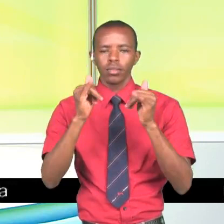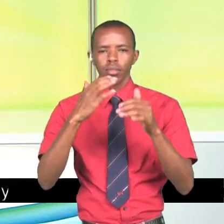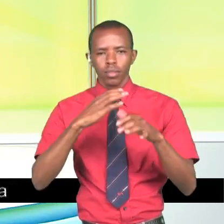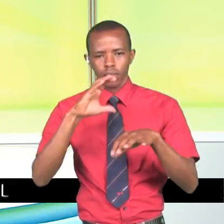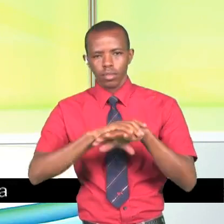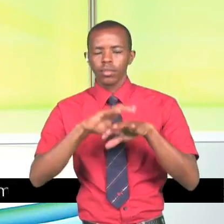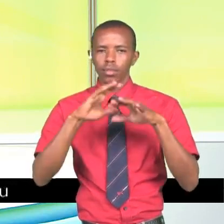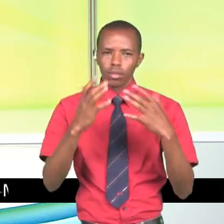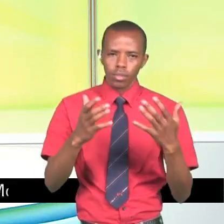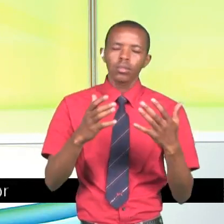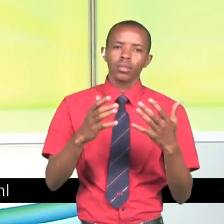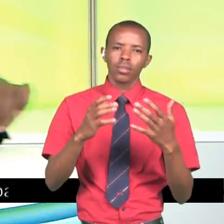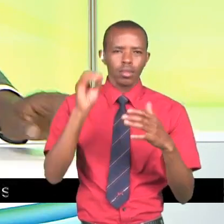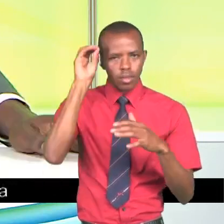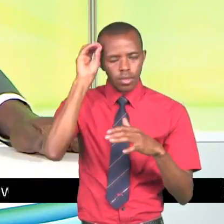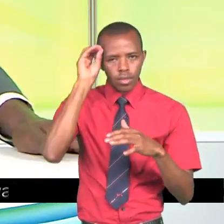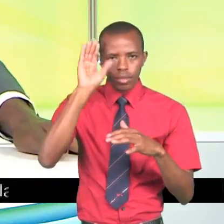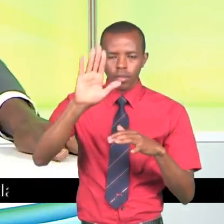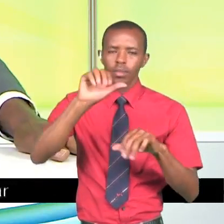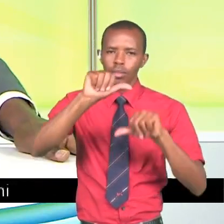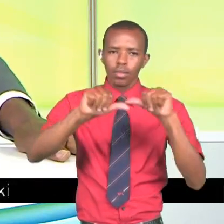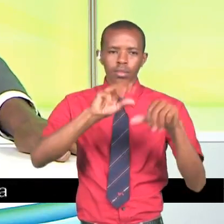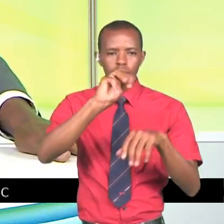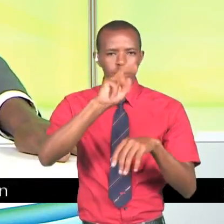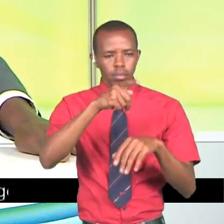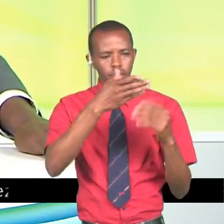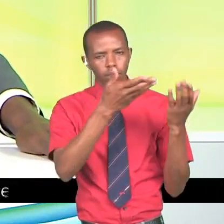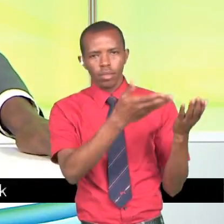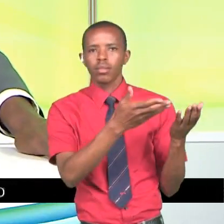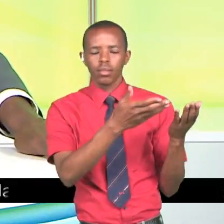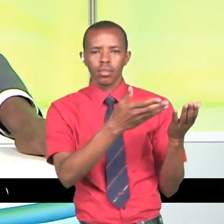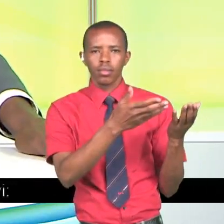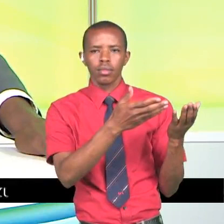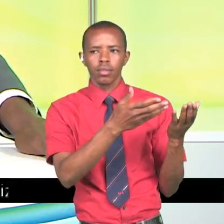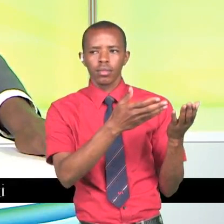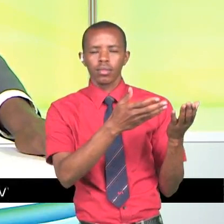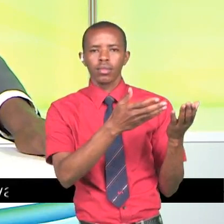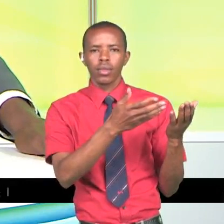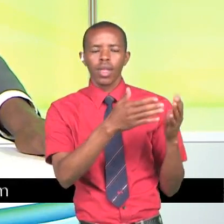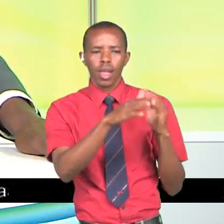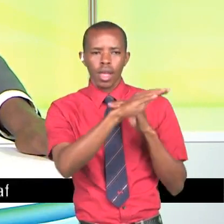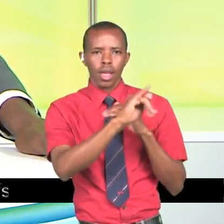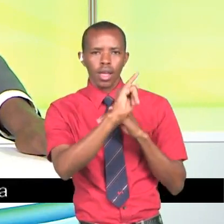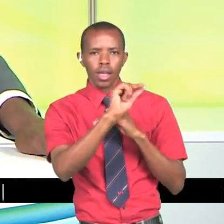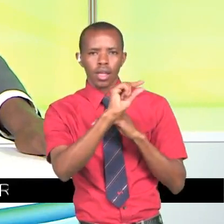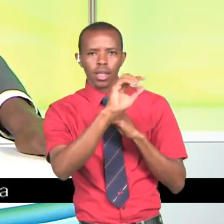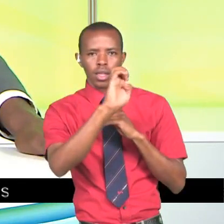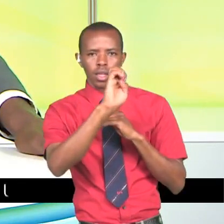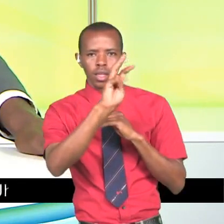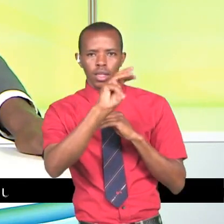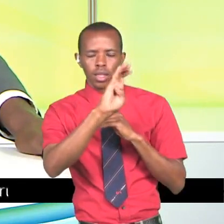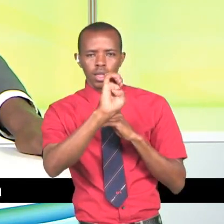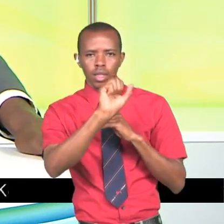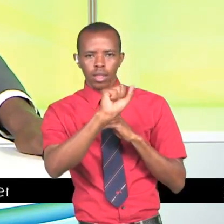switcha dhuhuri na vile vile unose migani kusiana na mweshi miwa mbaya kustudio ni kwa sasa mbunge kutoka eneo la igembe kusini. John Paul